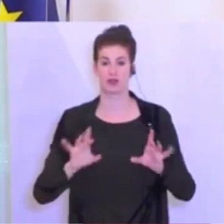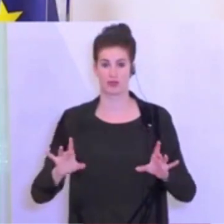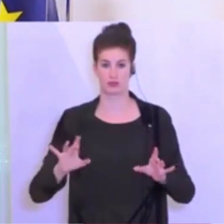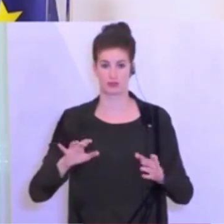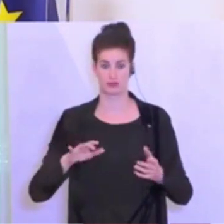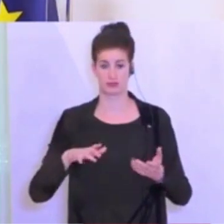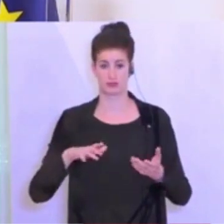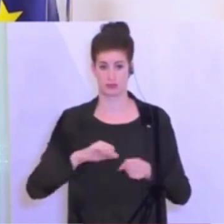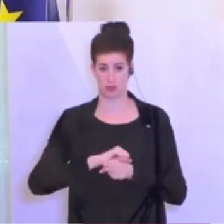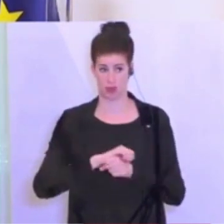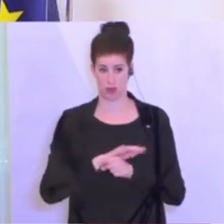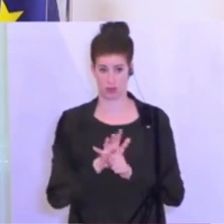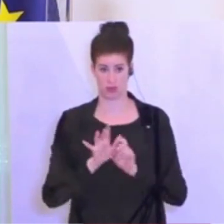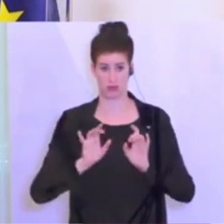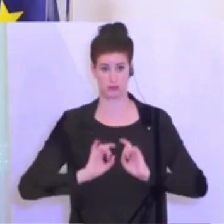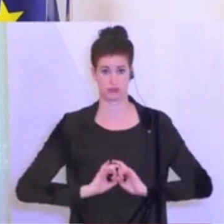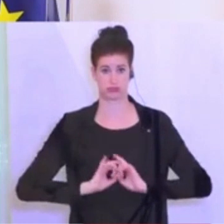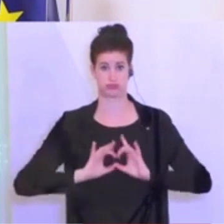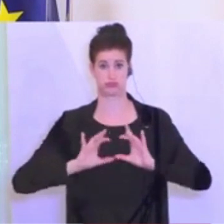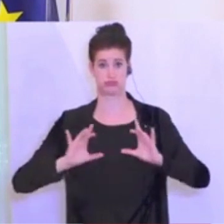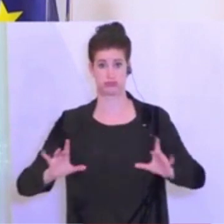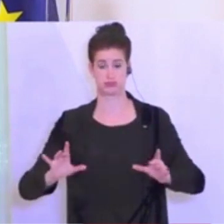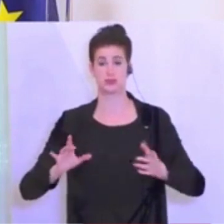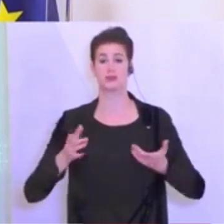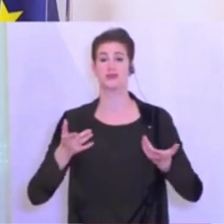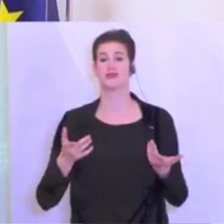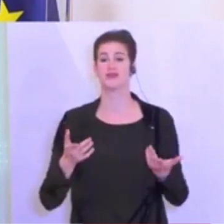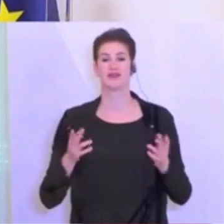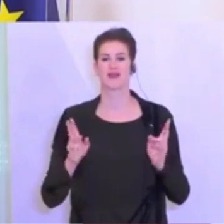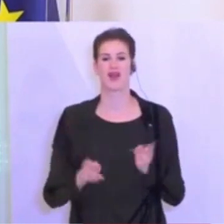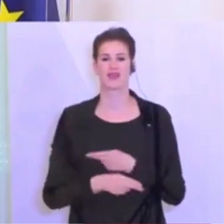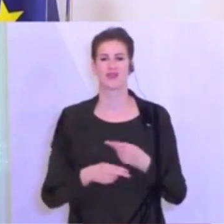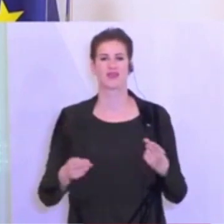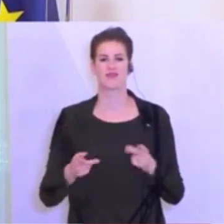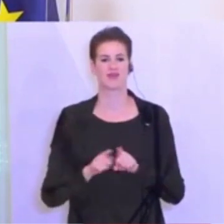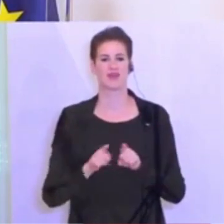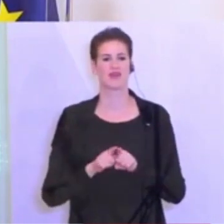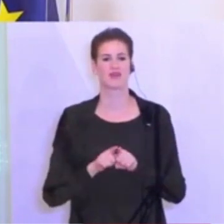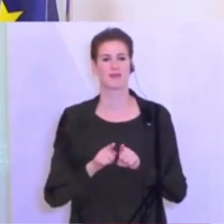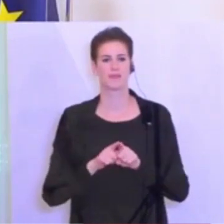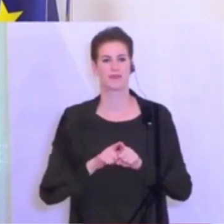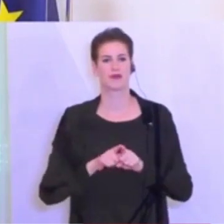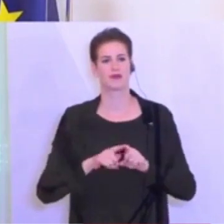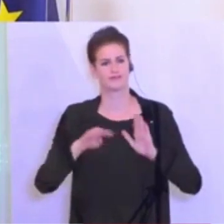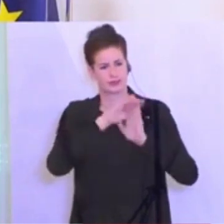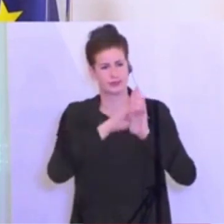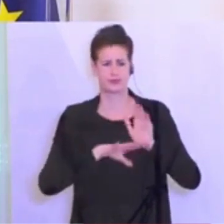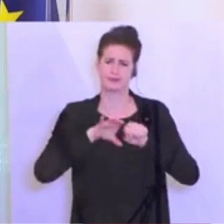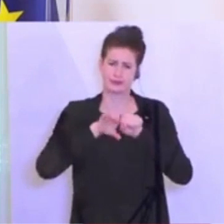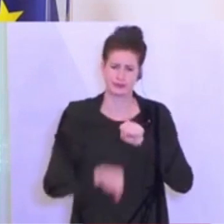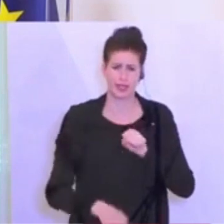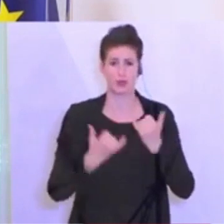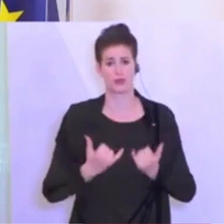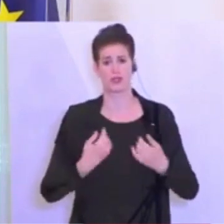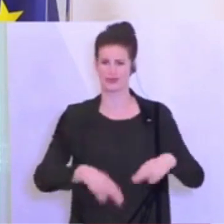Normalität, wie wir sie hatten, nicht von 100 auf 0 gehen können. Wir haben richtig auf die